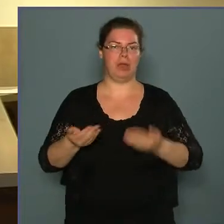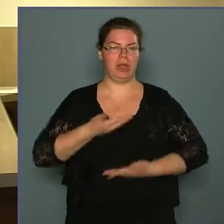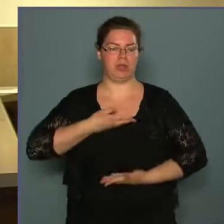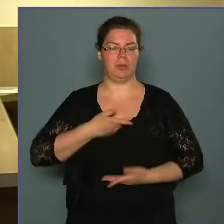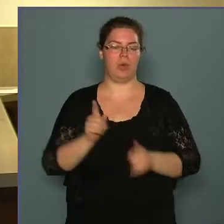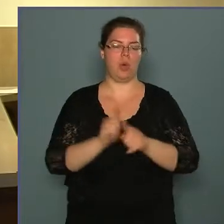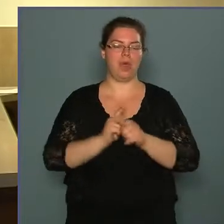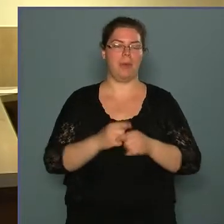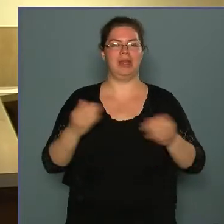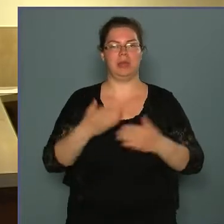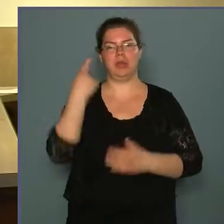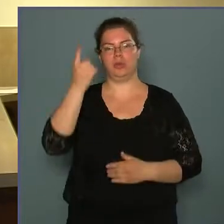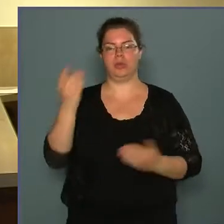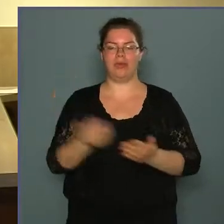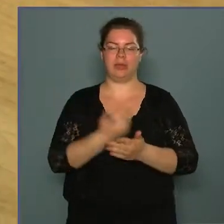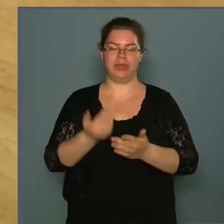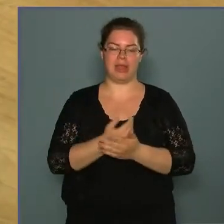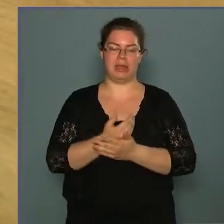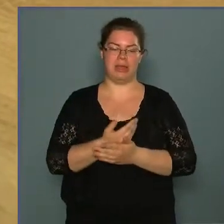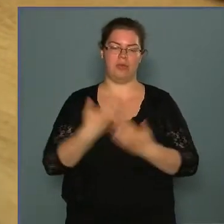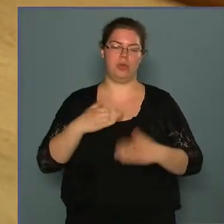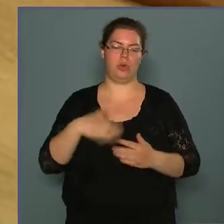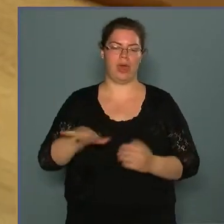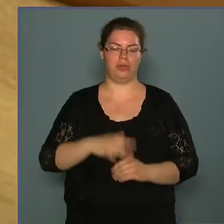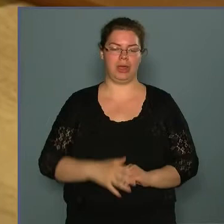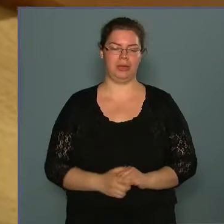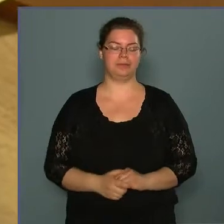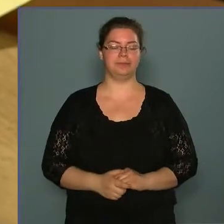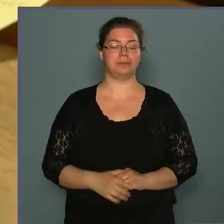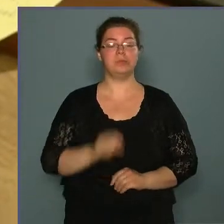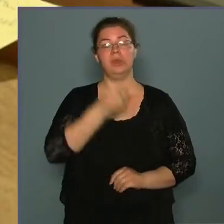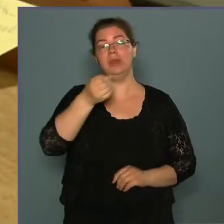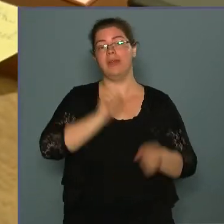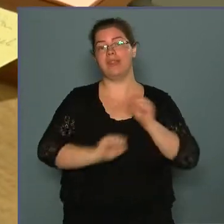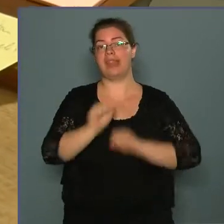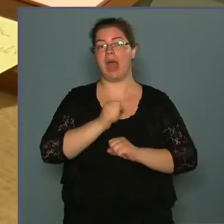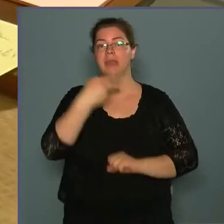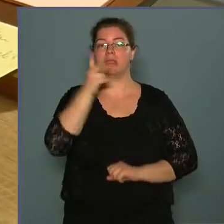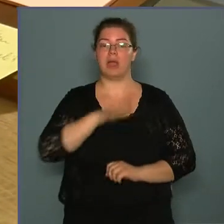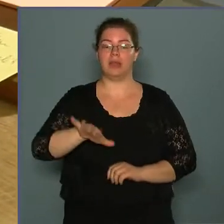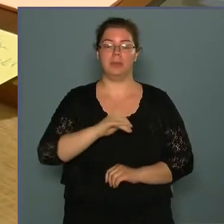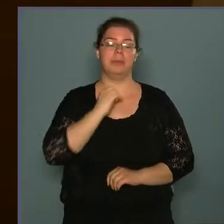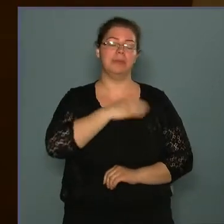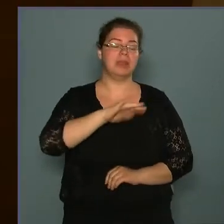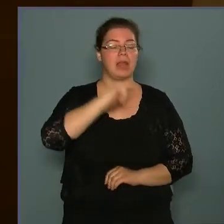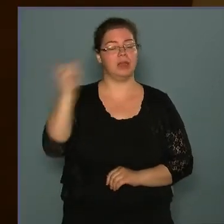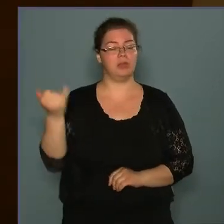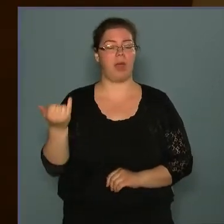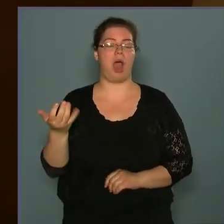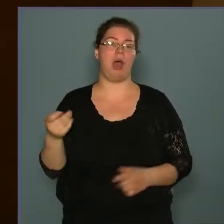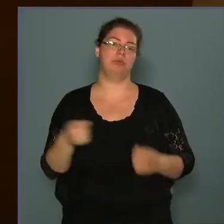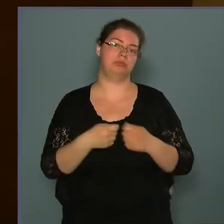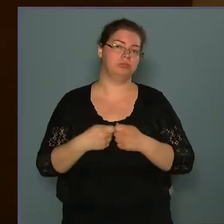kapunk, olyan mértékig fogjuk felújítatni a fűdőhelységet. A polgárvédelmi szakterület minden évben megrendezi az ifjúsági